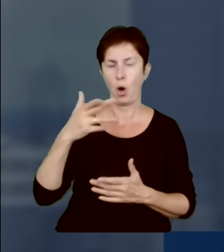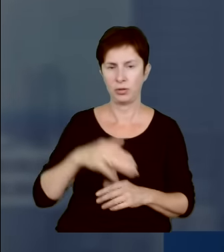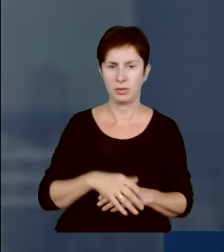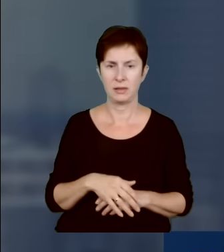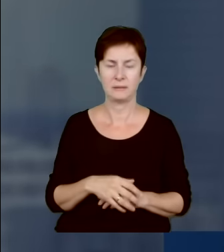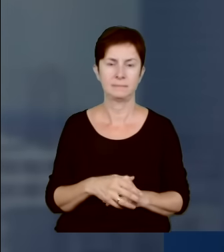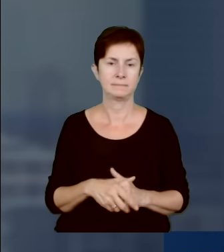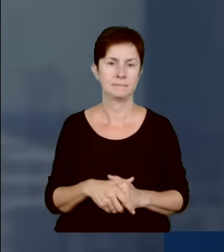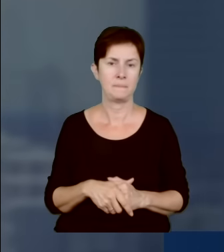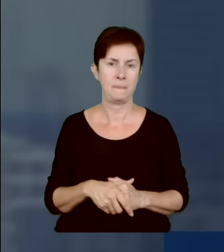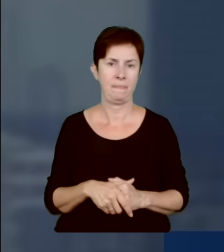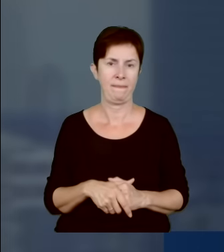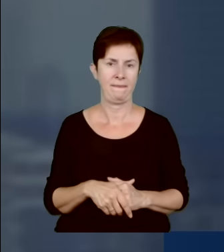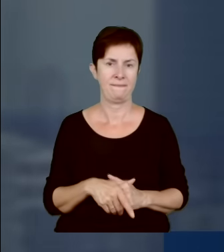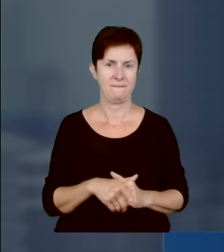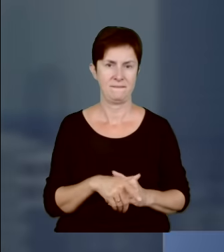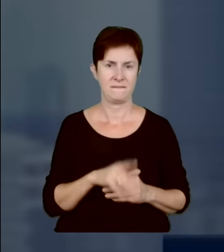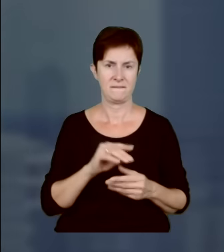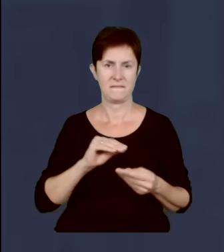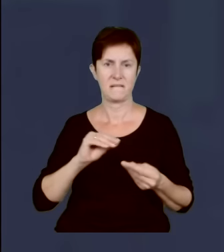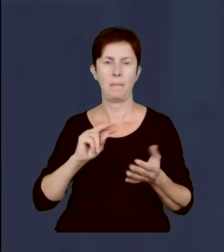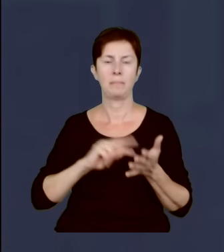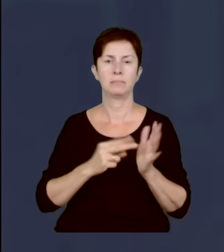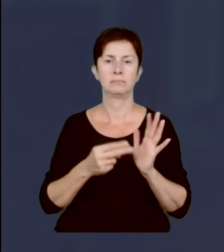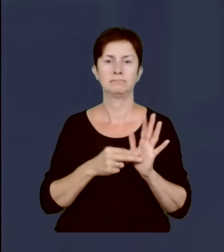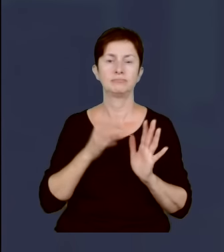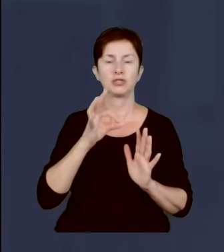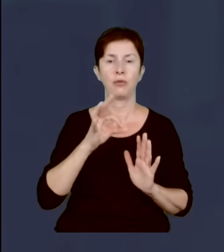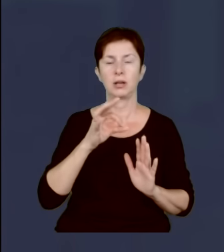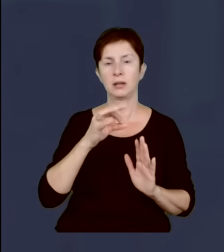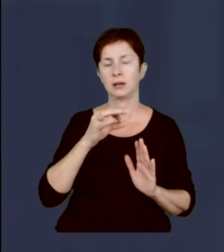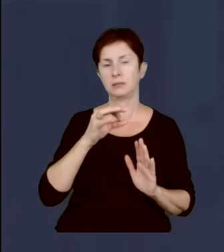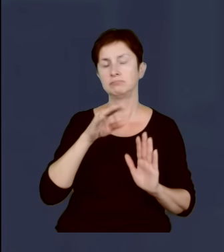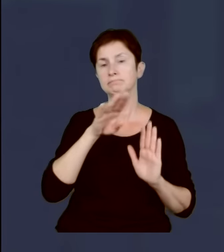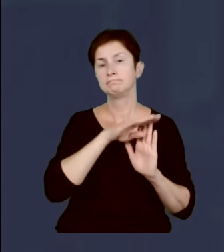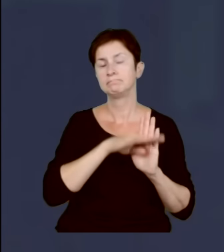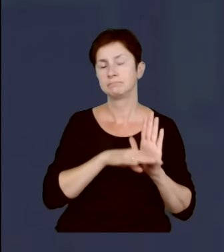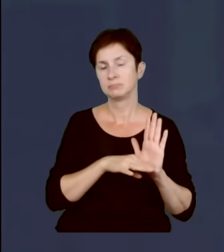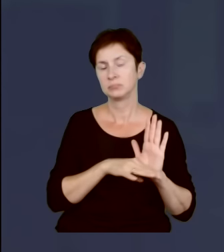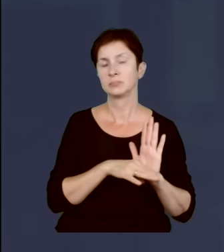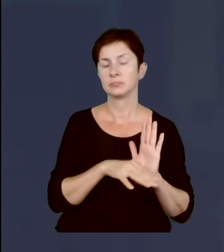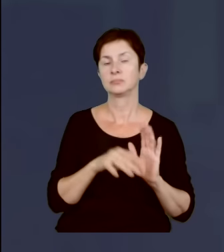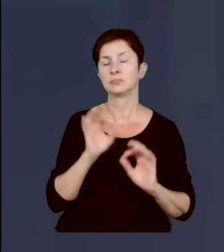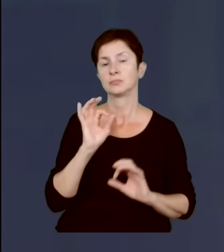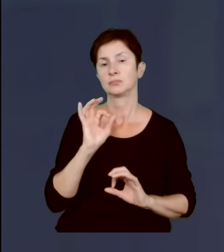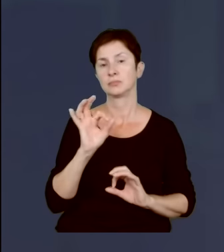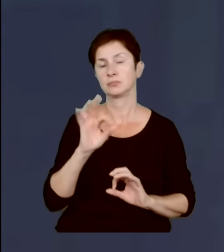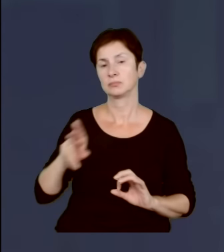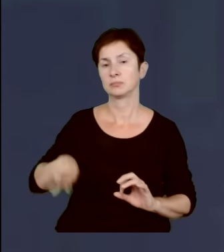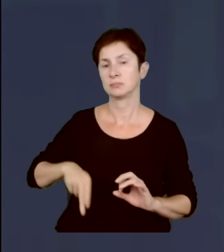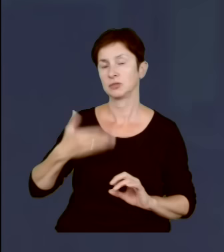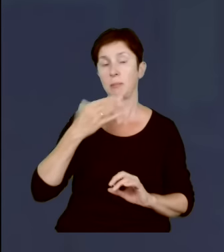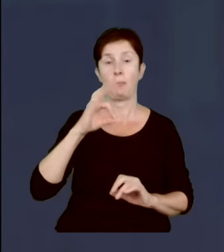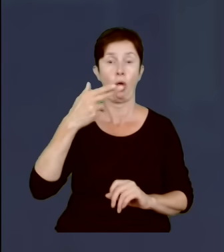wytycznych ministra obrony narodowej do planowania budżetowego. No właśnie, no właśnie, tu jest dużo takich... Nie ministra finansów.